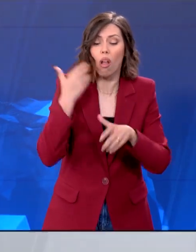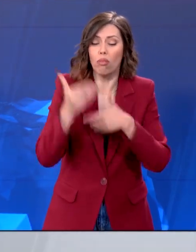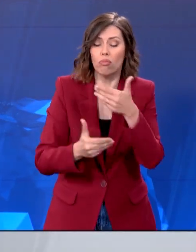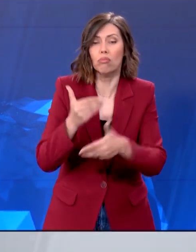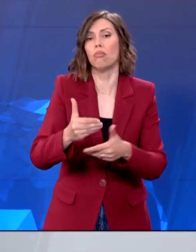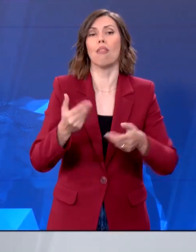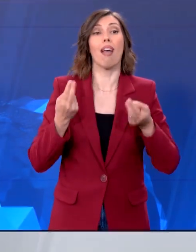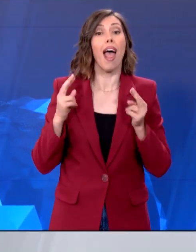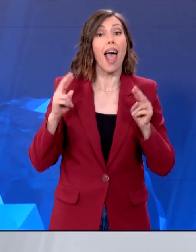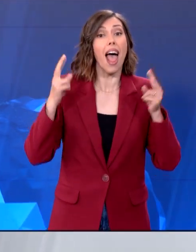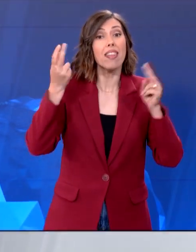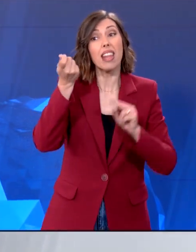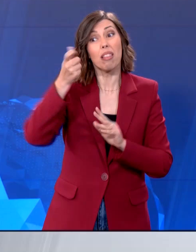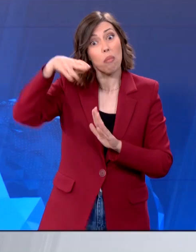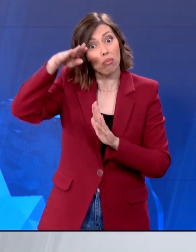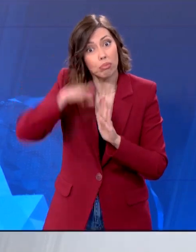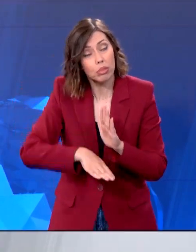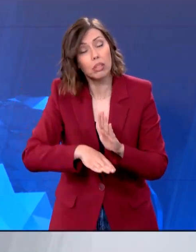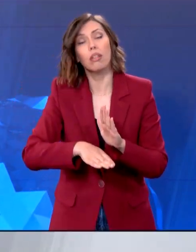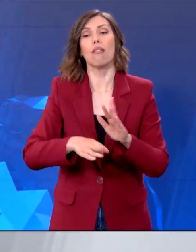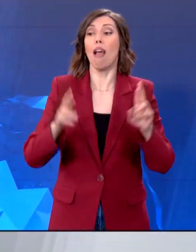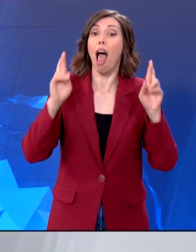υποδομές και ελπίδα στους εργαζόμενους.